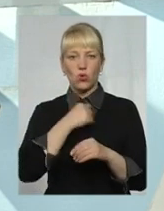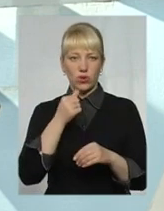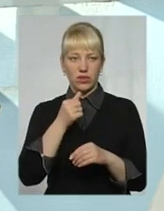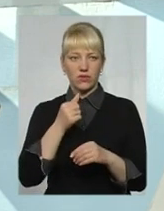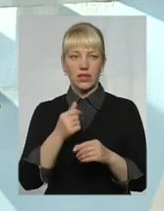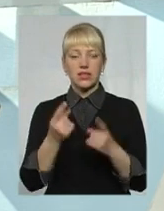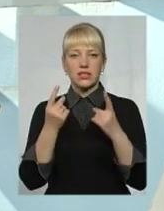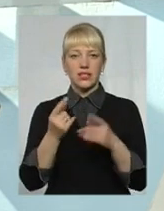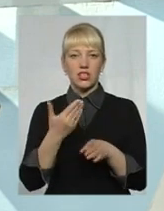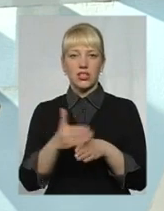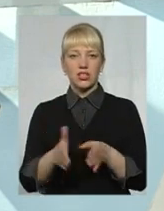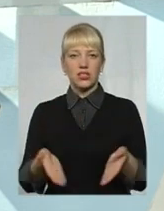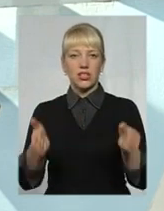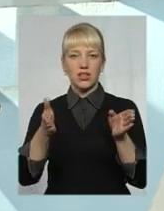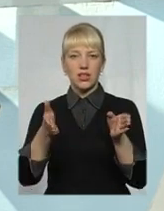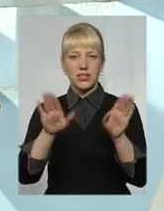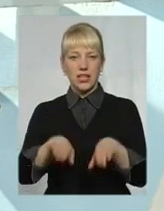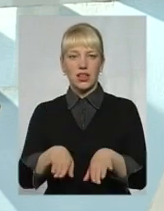значна частина залишили